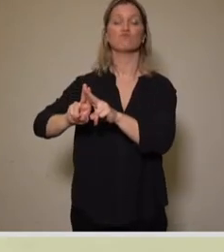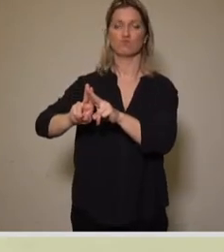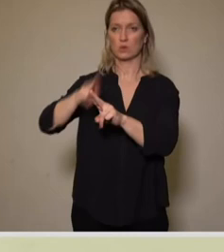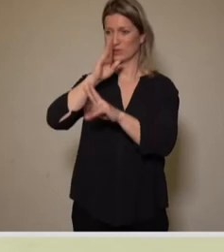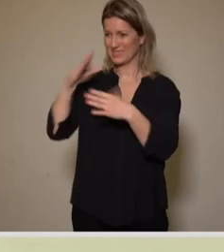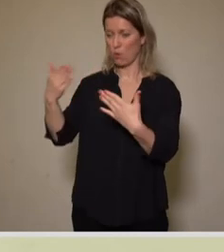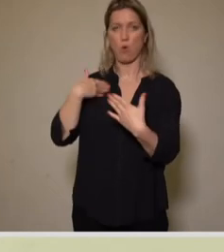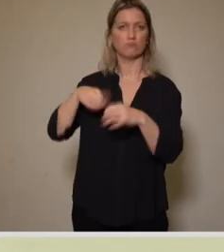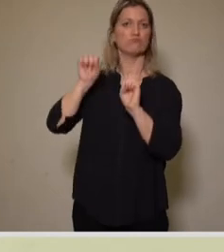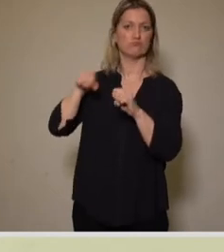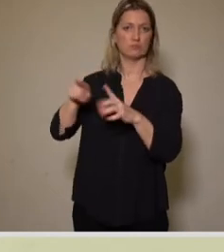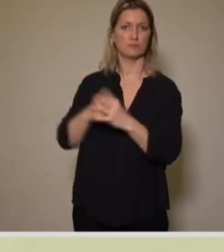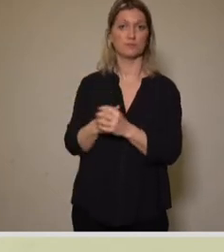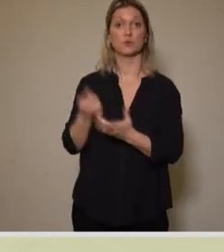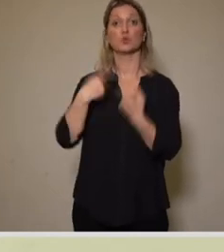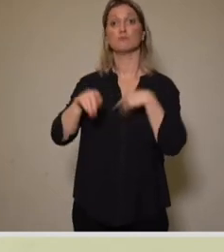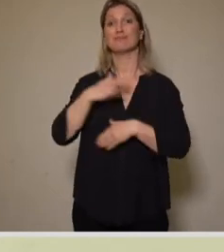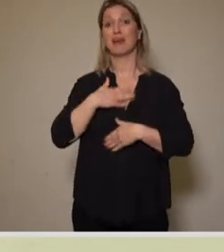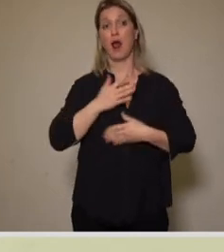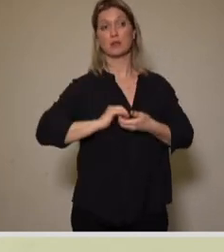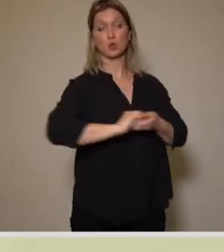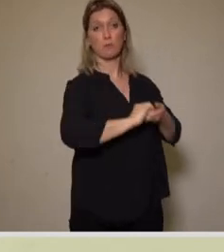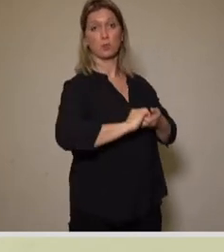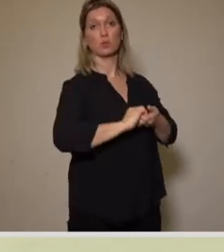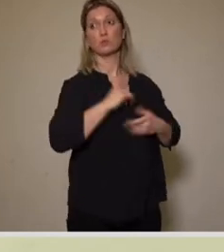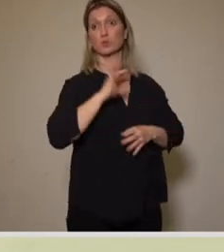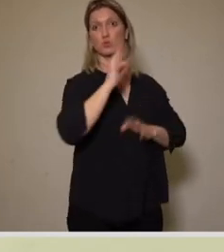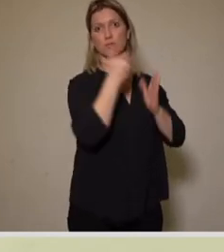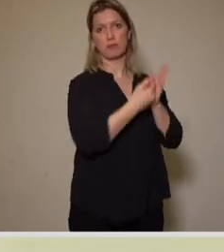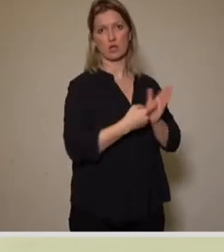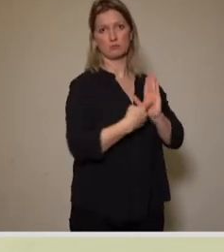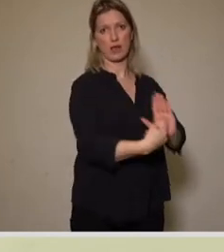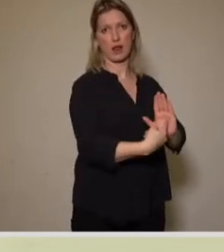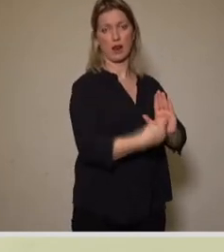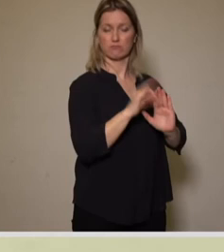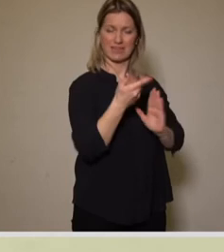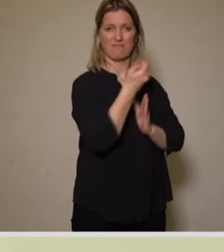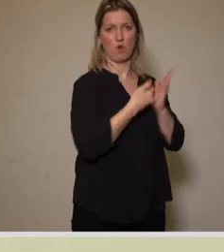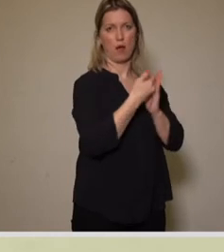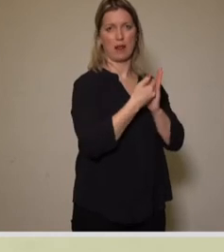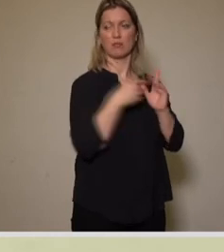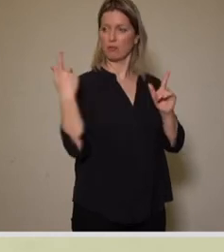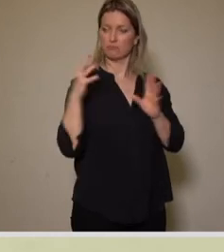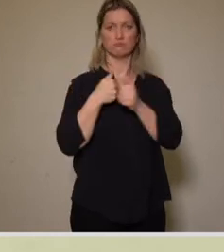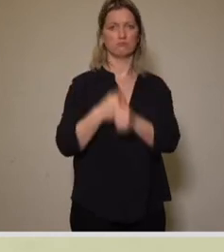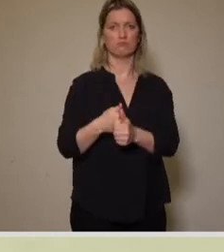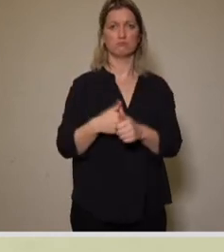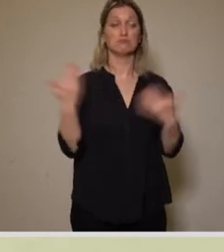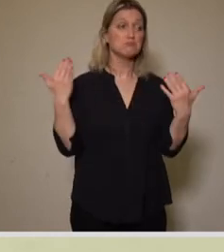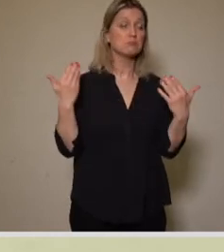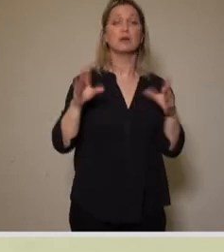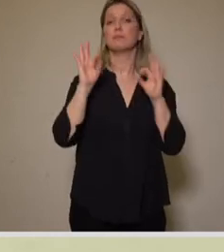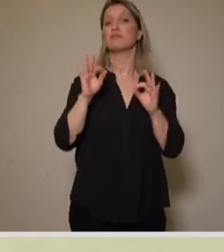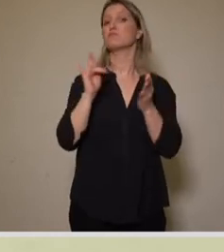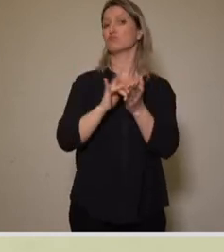aufgerufen, mit gutem Beispiel voranzugehen und dafür mag es Ursachen geben, aber der Zustand